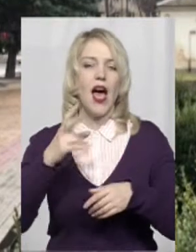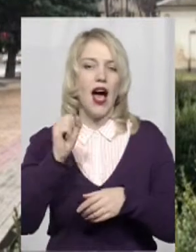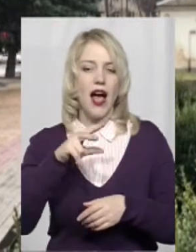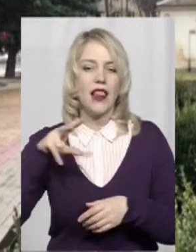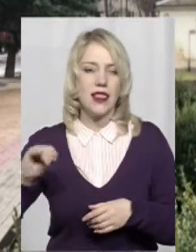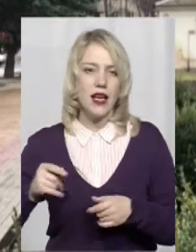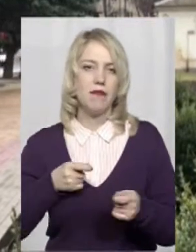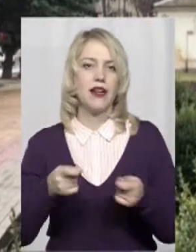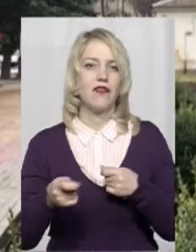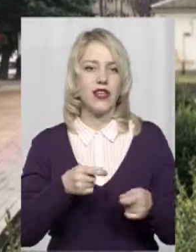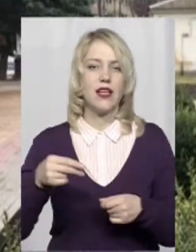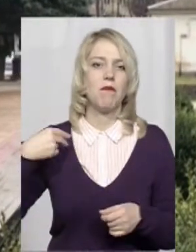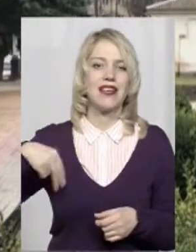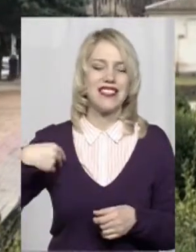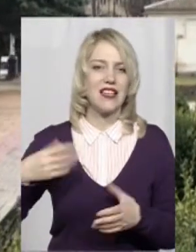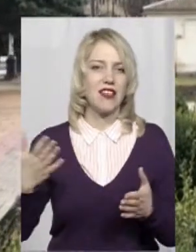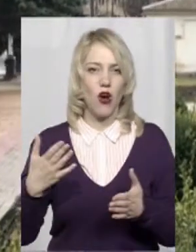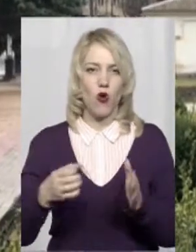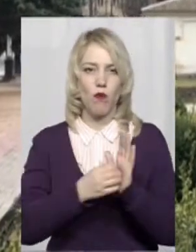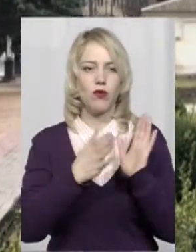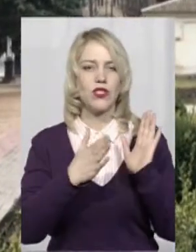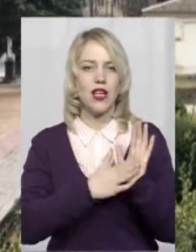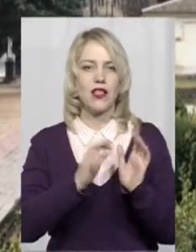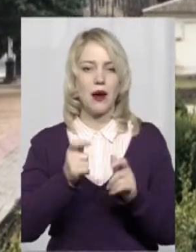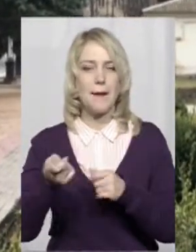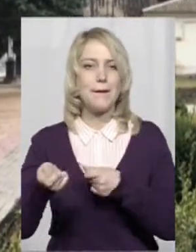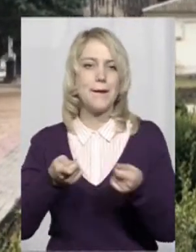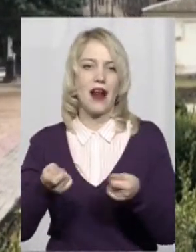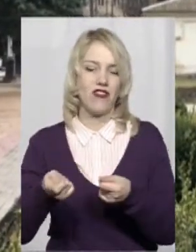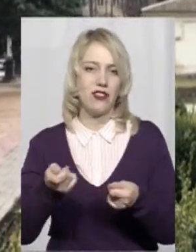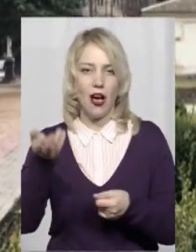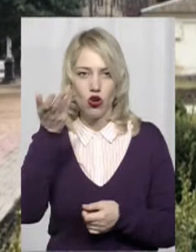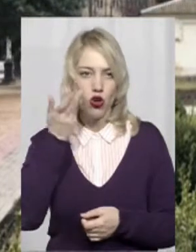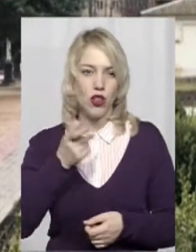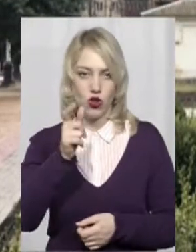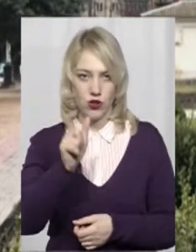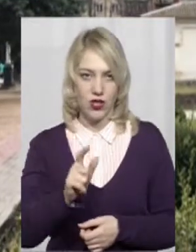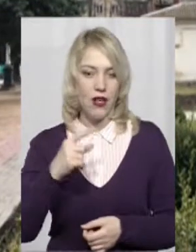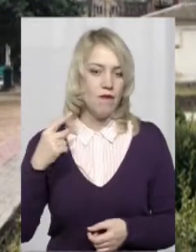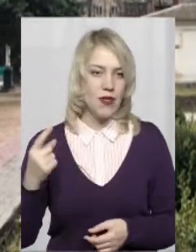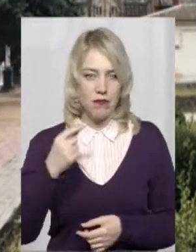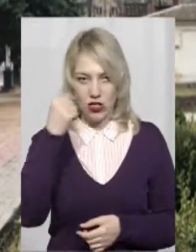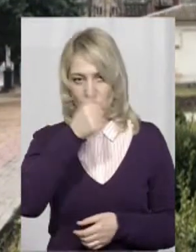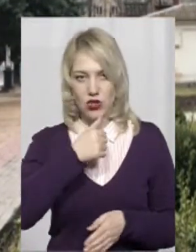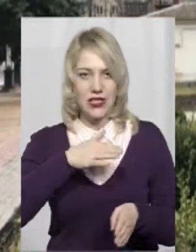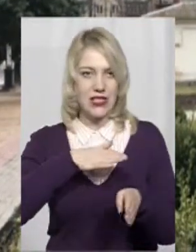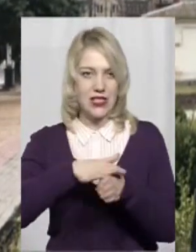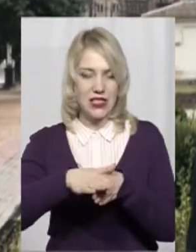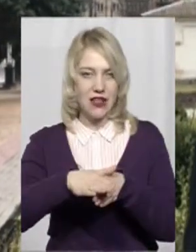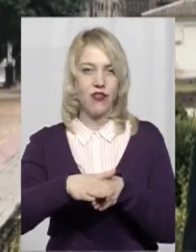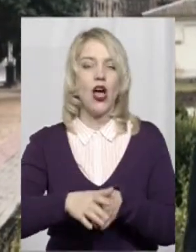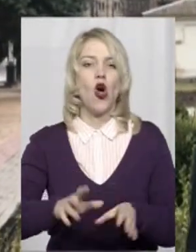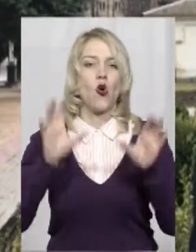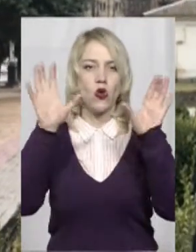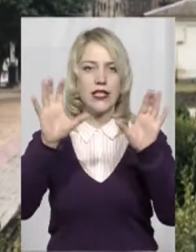президентство якого позначили саме як правління, коли людина в перший жалі зіснив конституційний переворот,